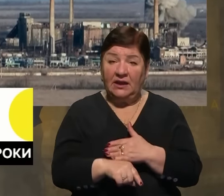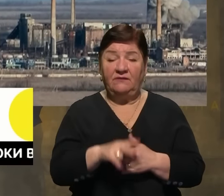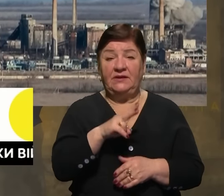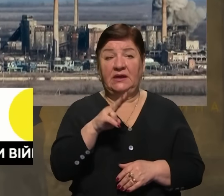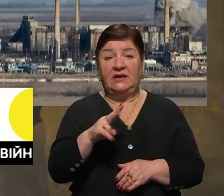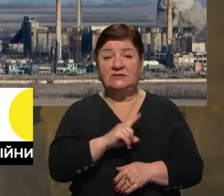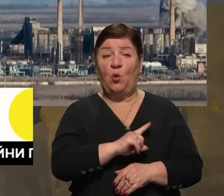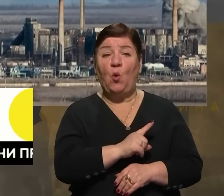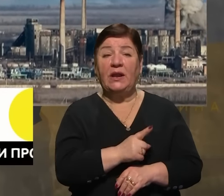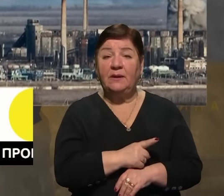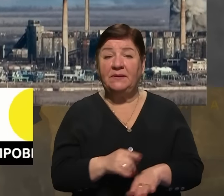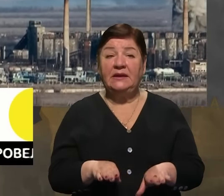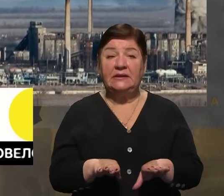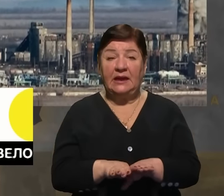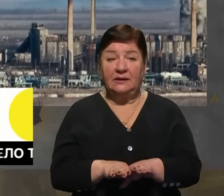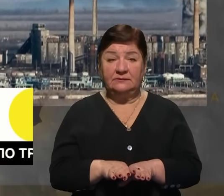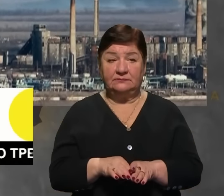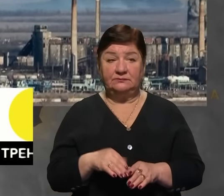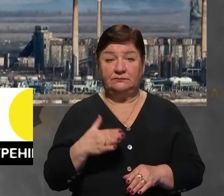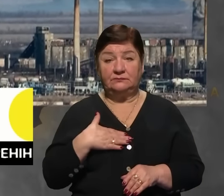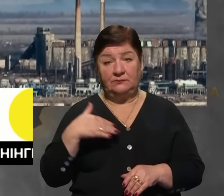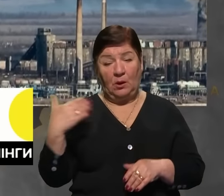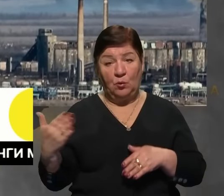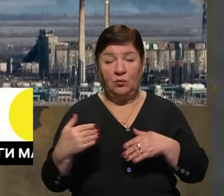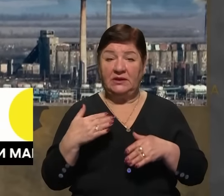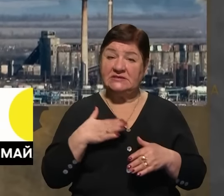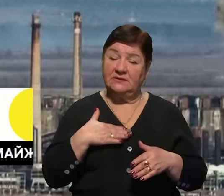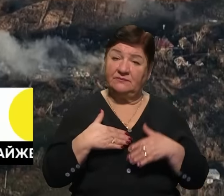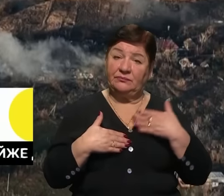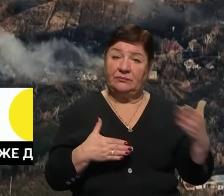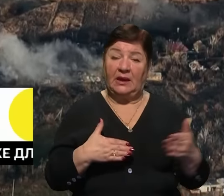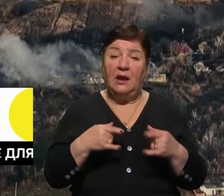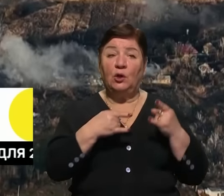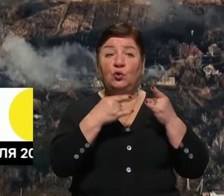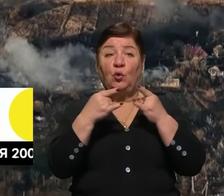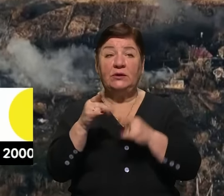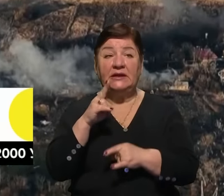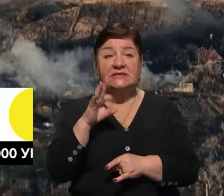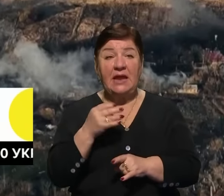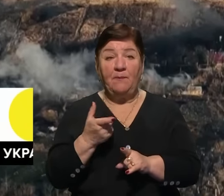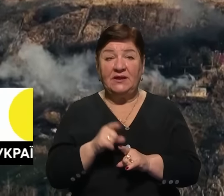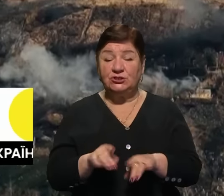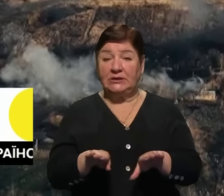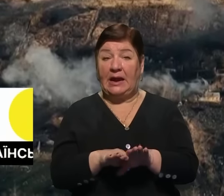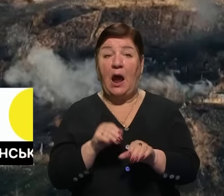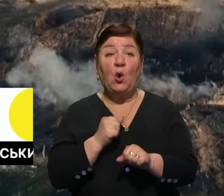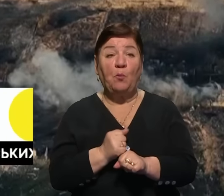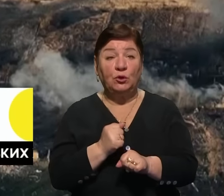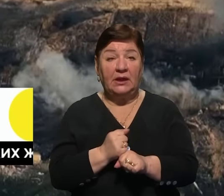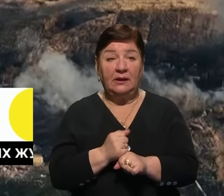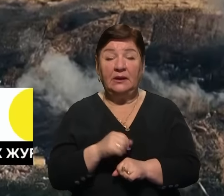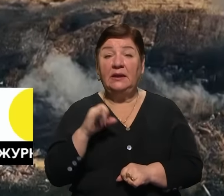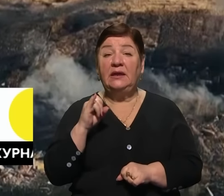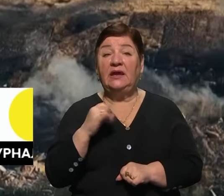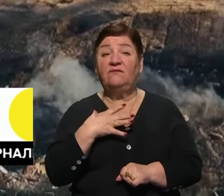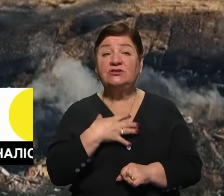укріплень, таке інше, і з нашого боку, і з їх боку. Дрони в даному випадку – це більш ювелірна така робота, і